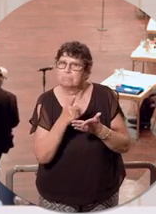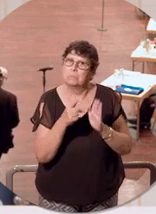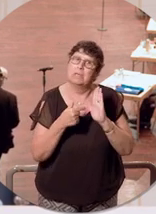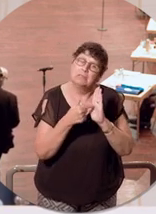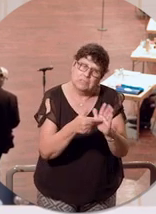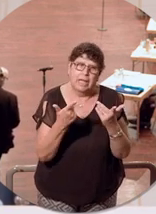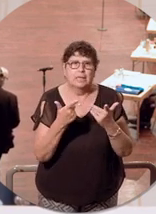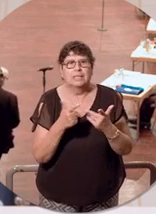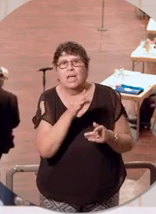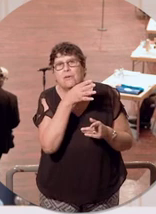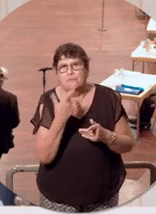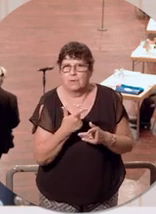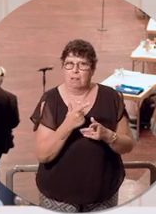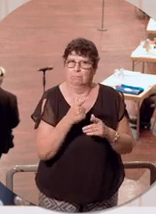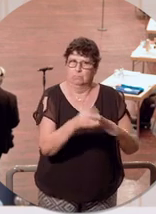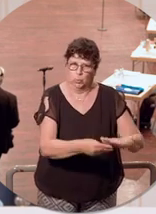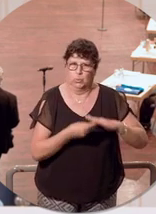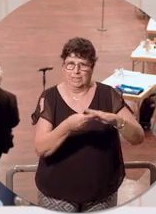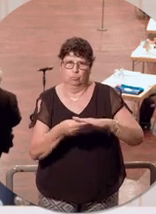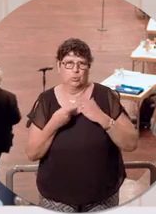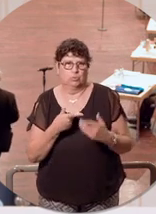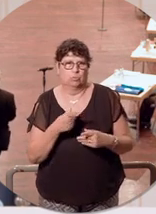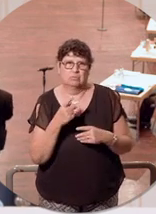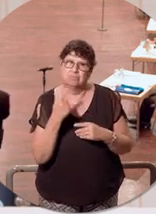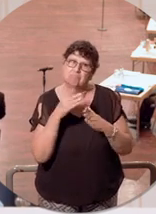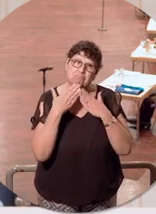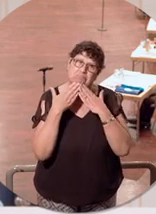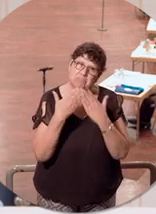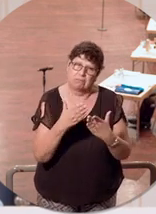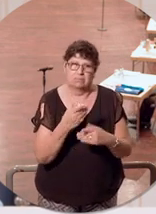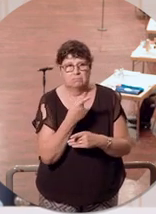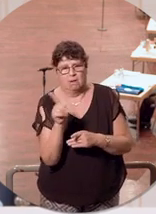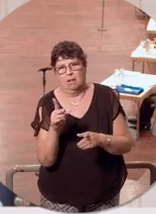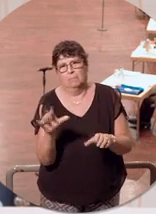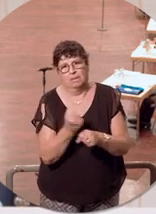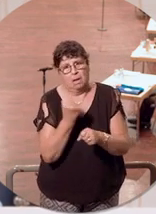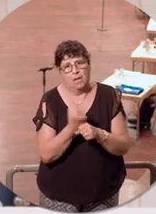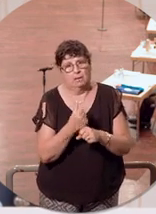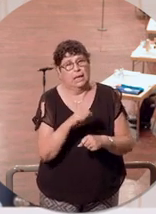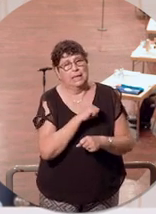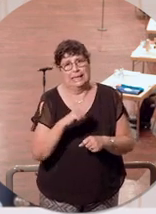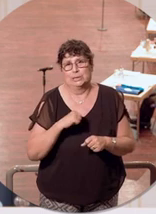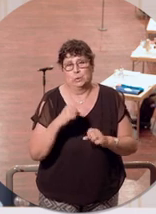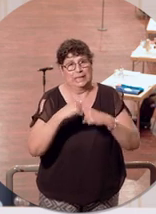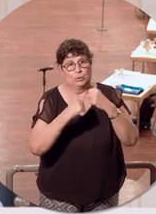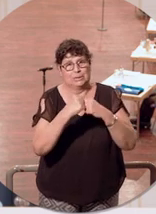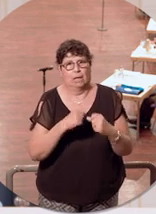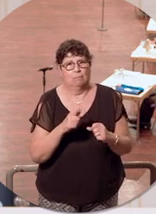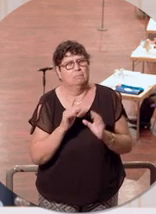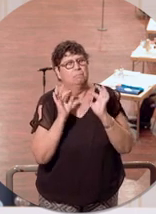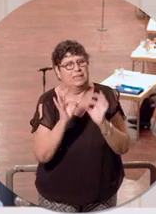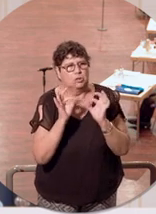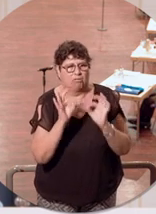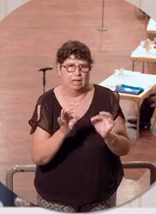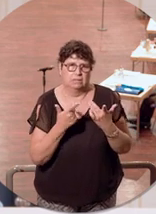und ich danke an dieser Stelle den Beschäftigten in unserem Gesundheitssystem ganz besonders, auf denen